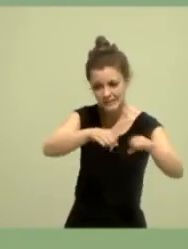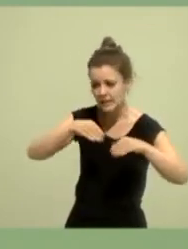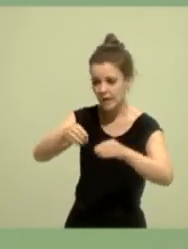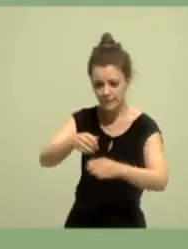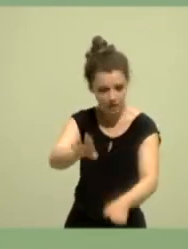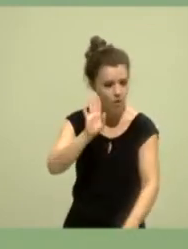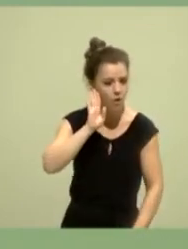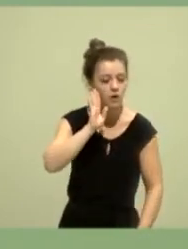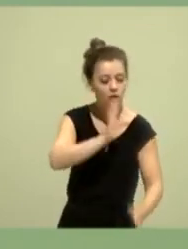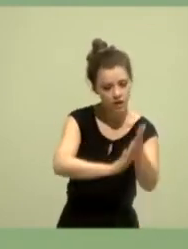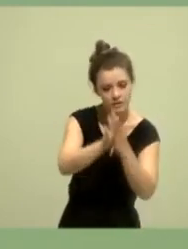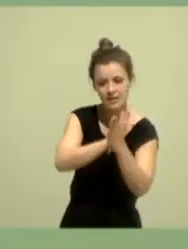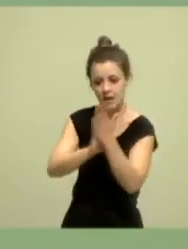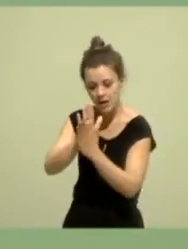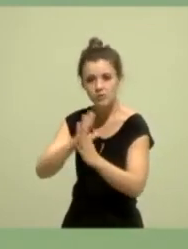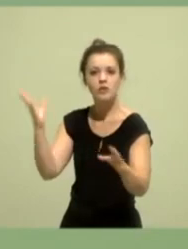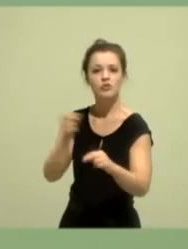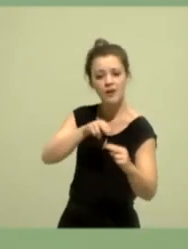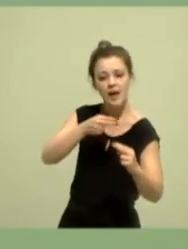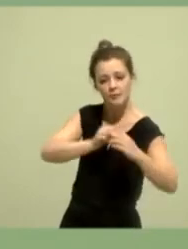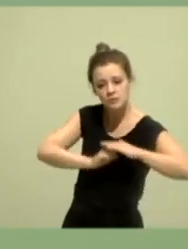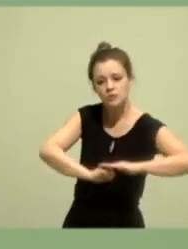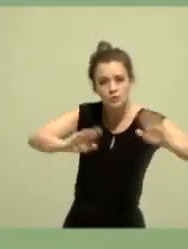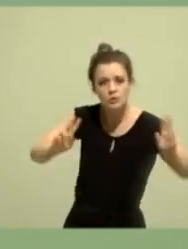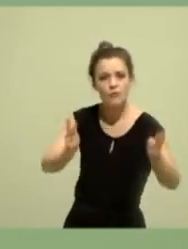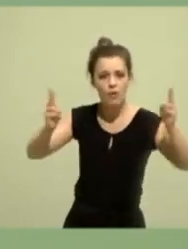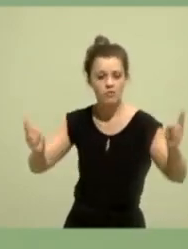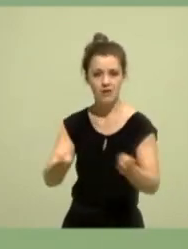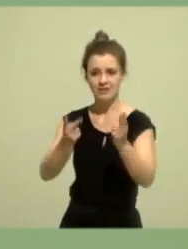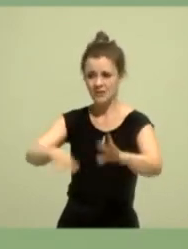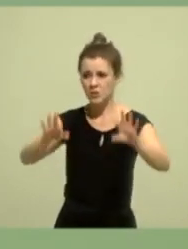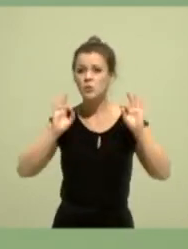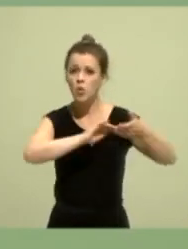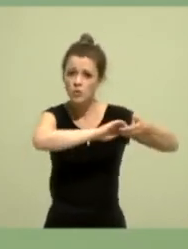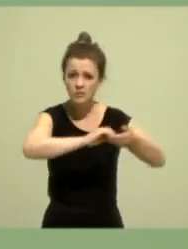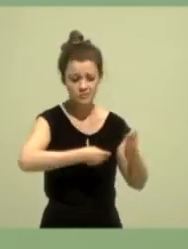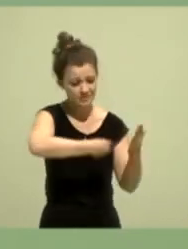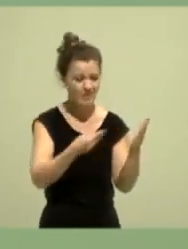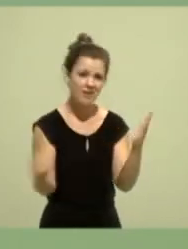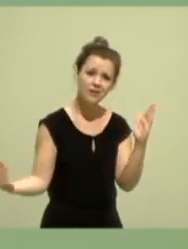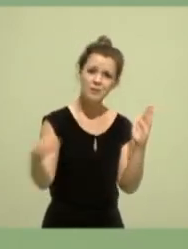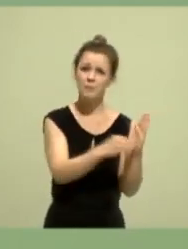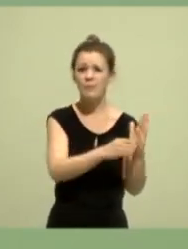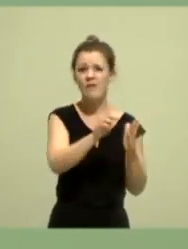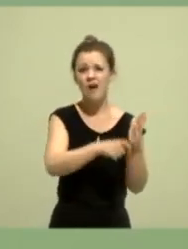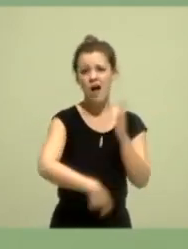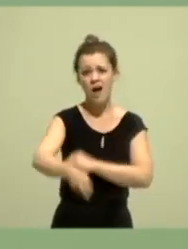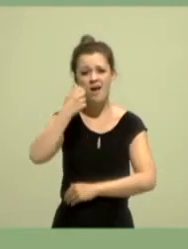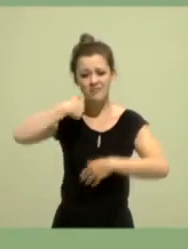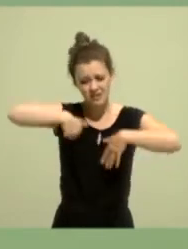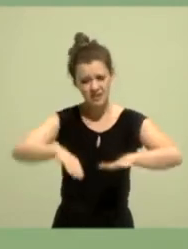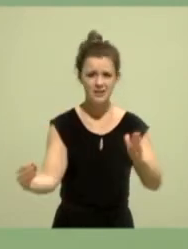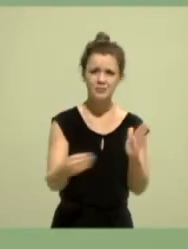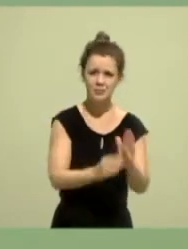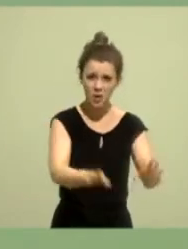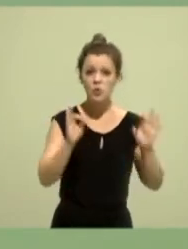beteiligen. Großartig, dass das Wahlalter 16 im Koalitionsvertrag verankert ist, aber dabei darf nicht Schluss sein.